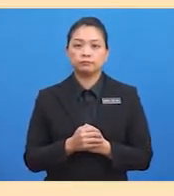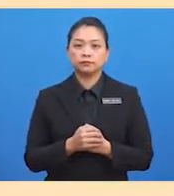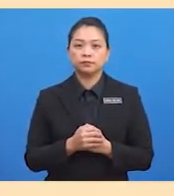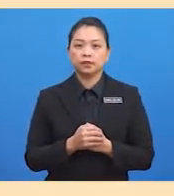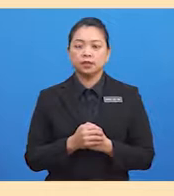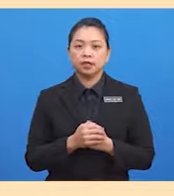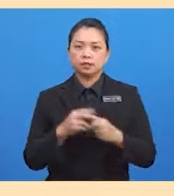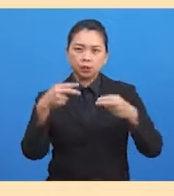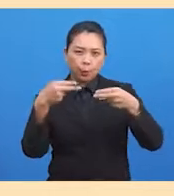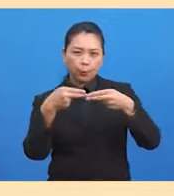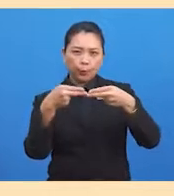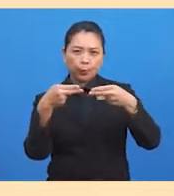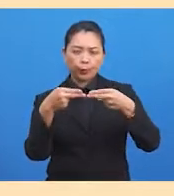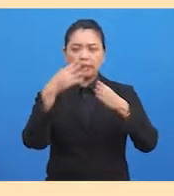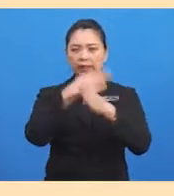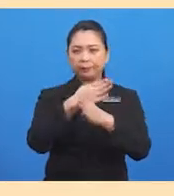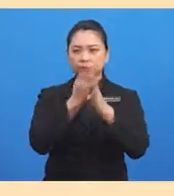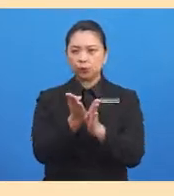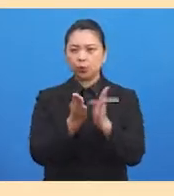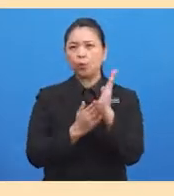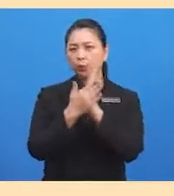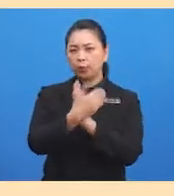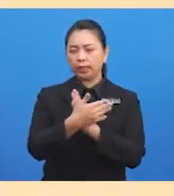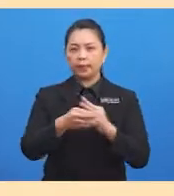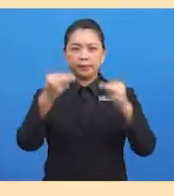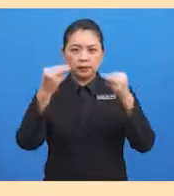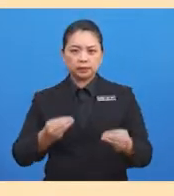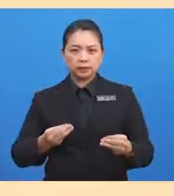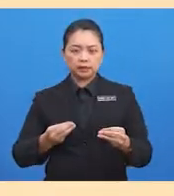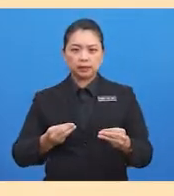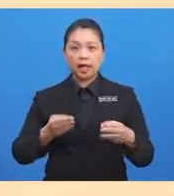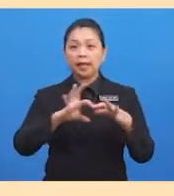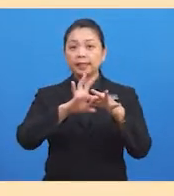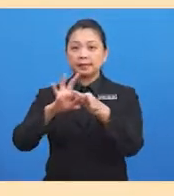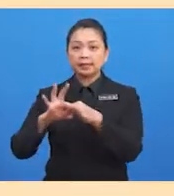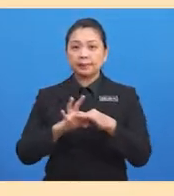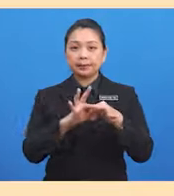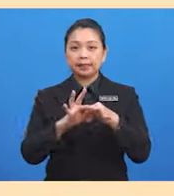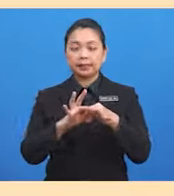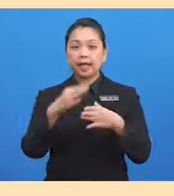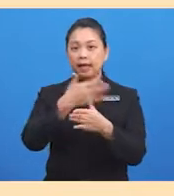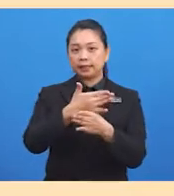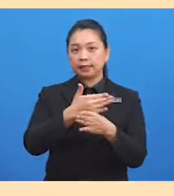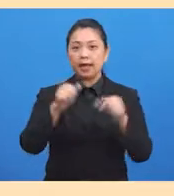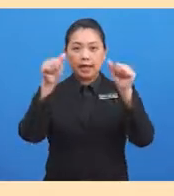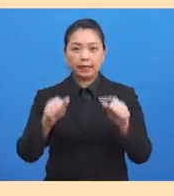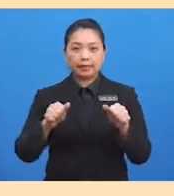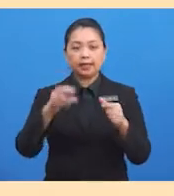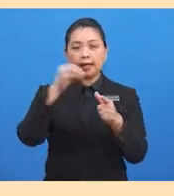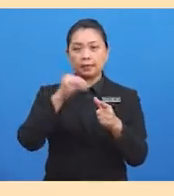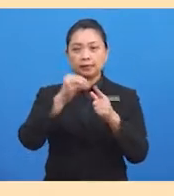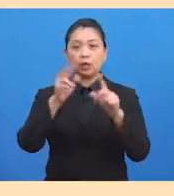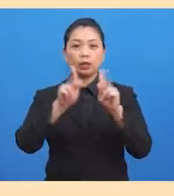dibentuk oleh masyarakat, hasil kerjasama antara ahli atau keluarga bagi